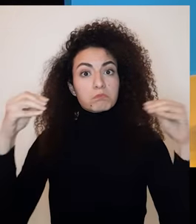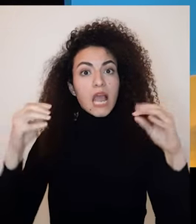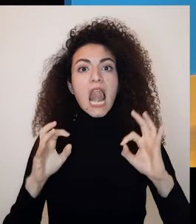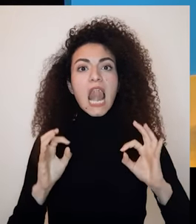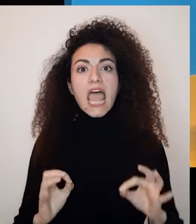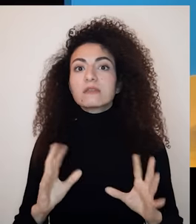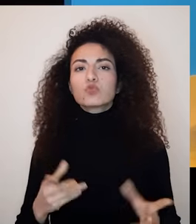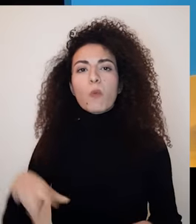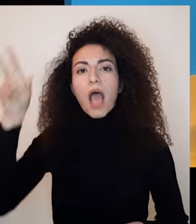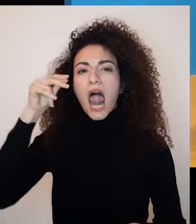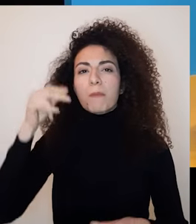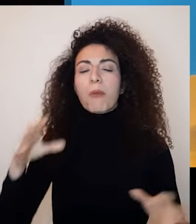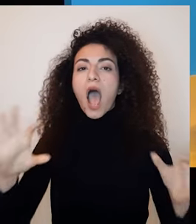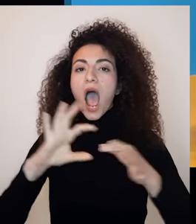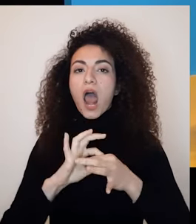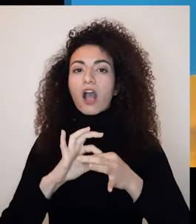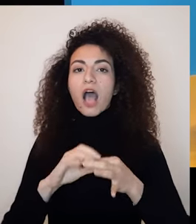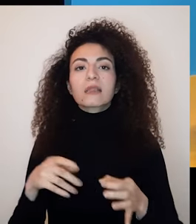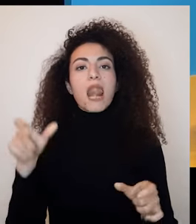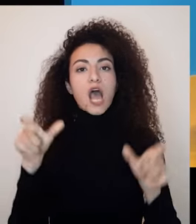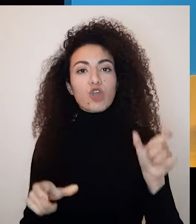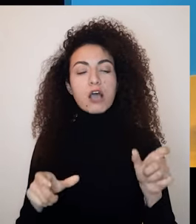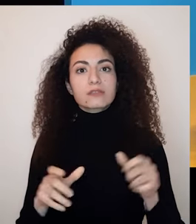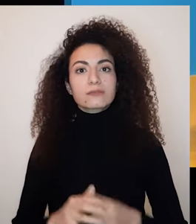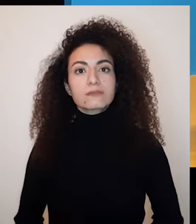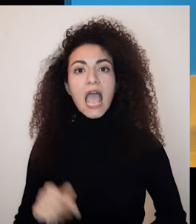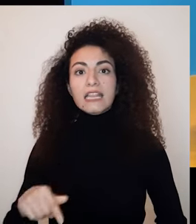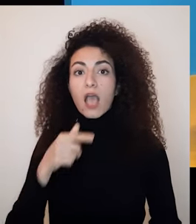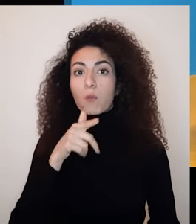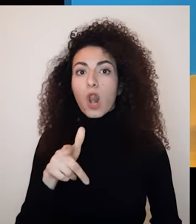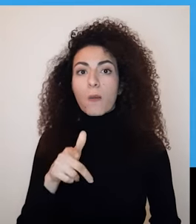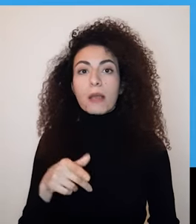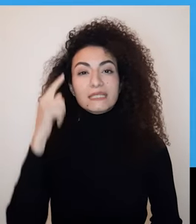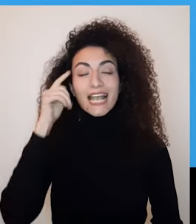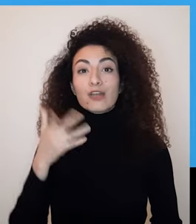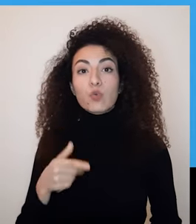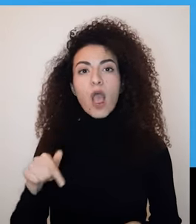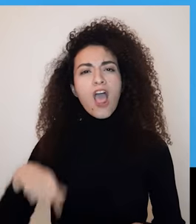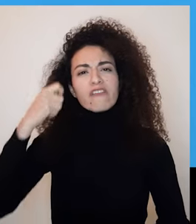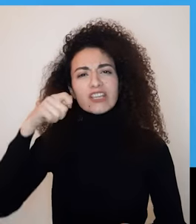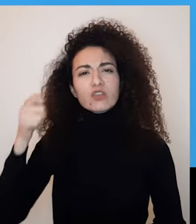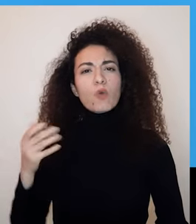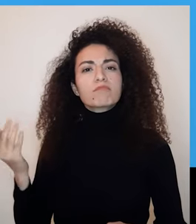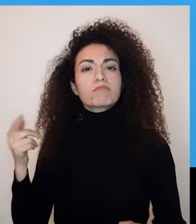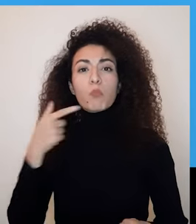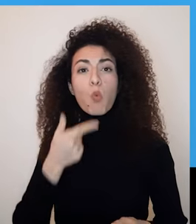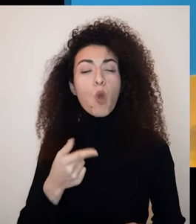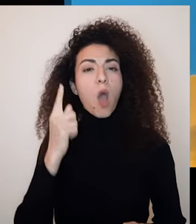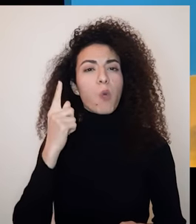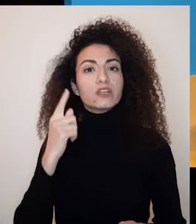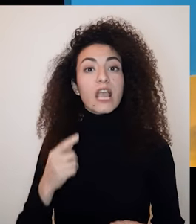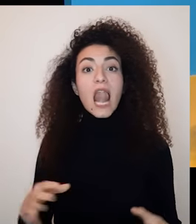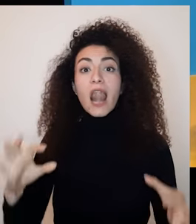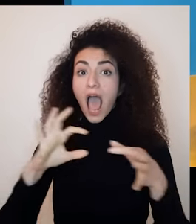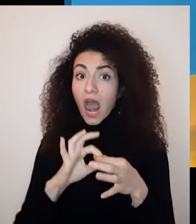حضارة الإنسان اللي تنجو علينا أن ننمي علم العلاقات الإنسانية هذه المقولة بتذكرنا بشعار الموك